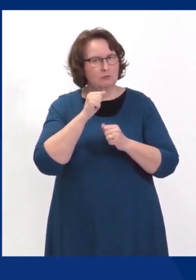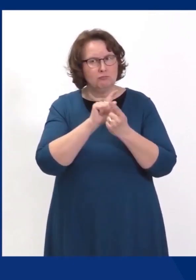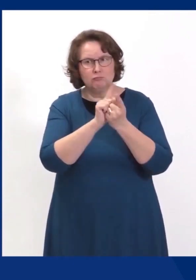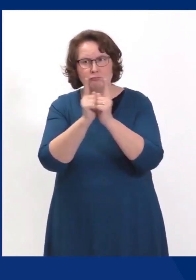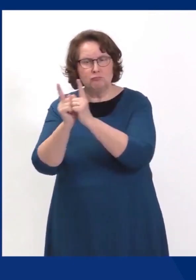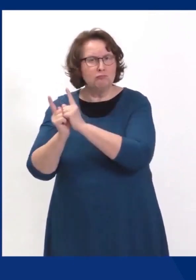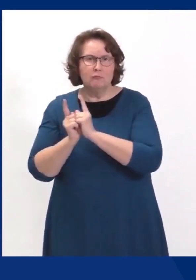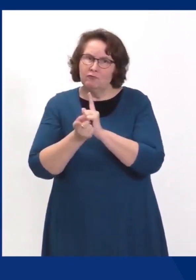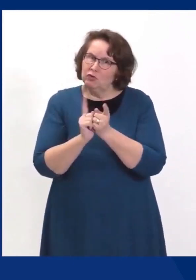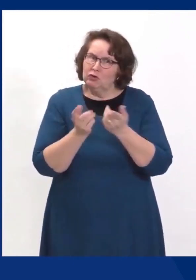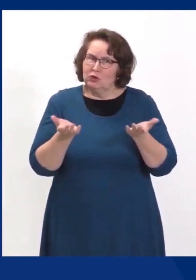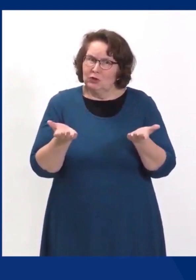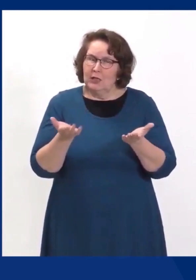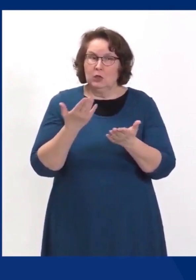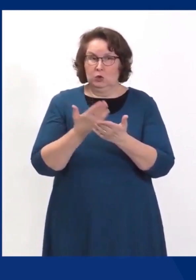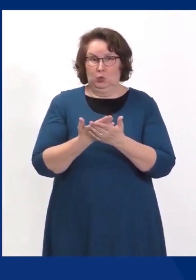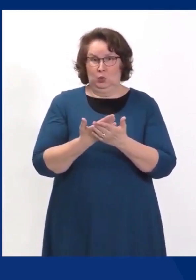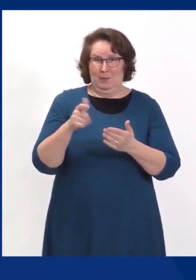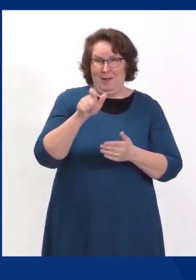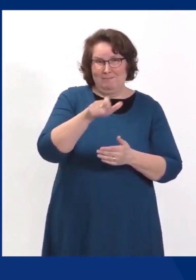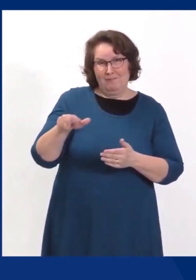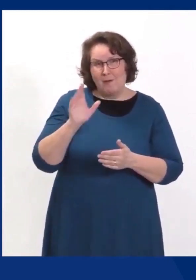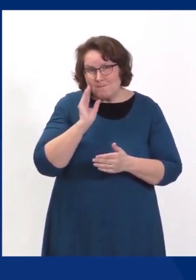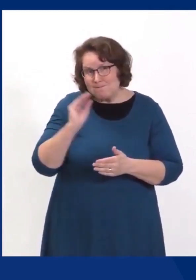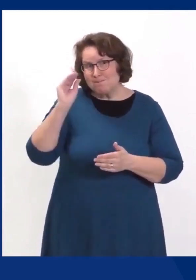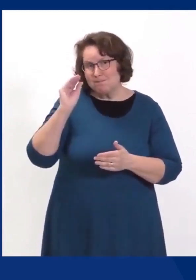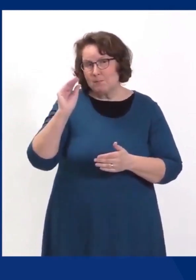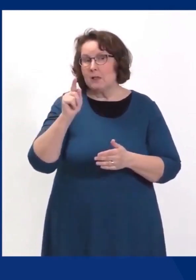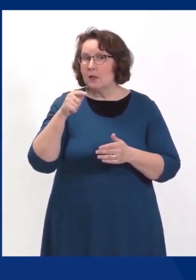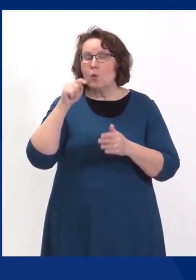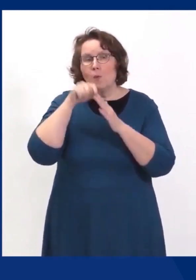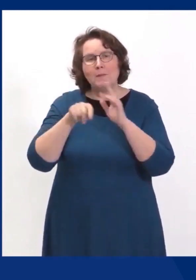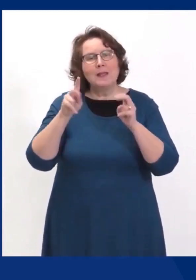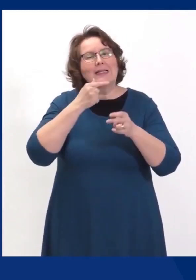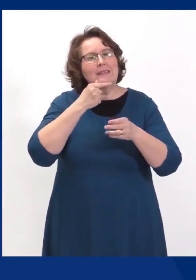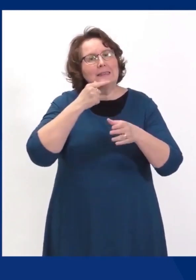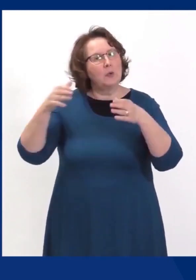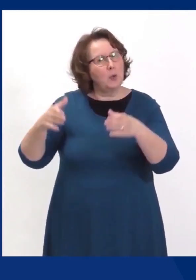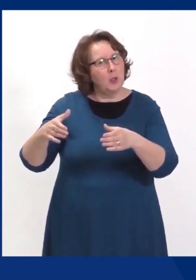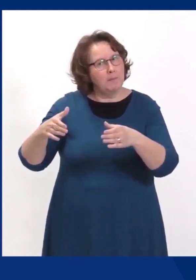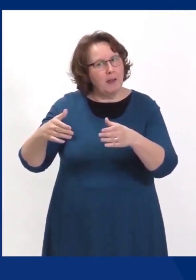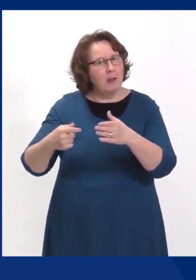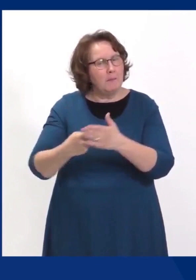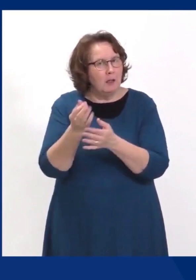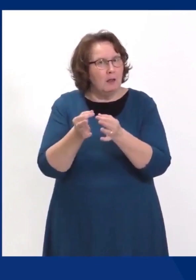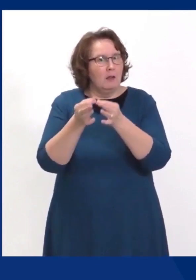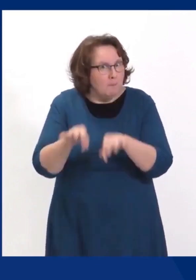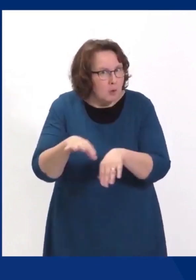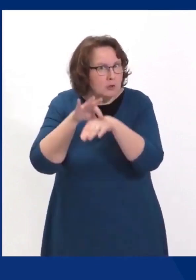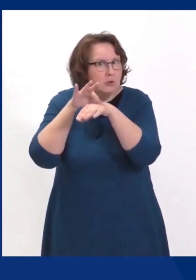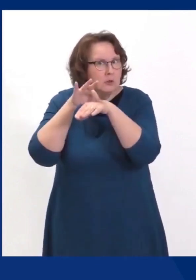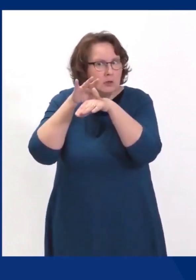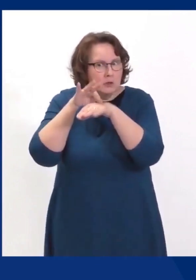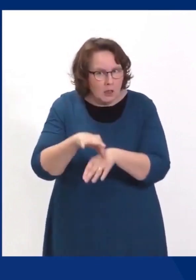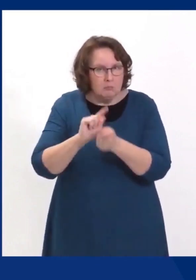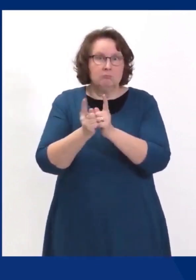ei välttämättä ole mahdollista, koska nämä henkilöt ikääntyneet kuuluvat riskiryhmään. He voivat saada helpommin sairaudesta